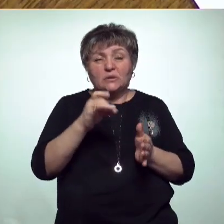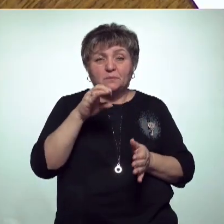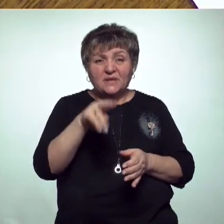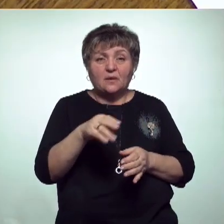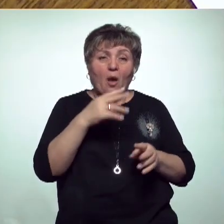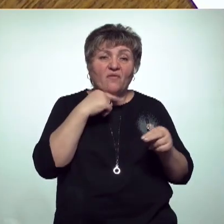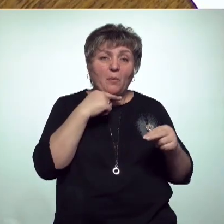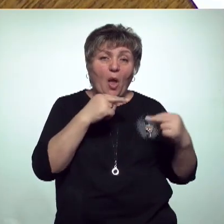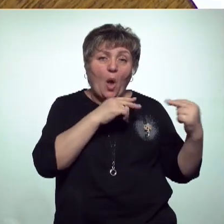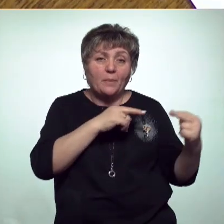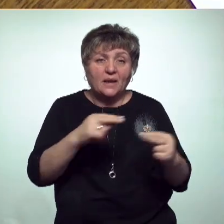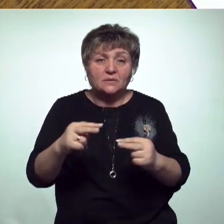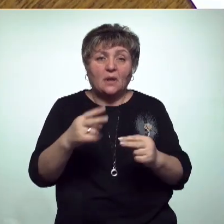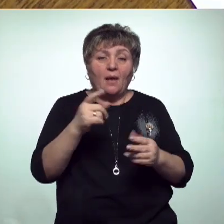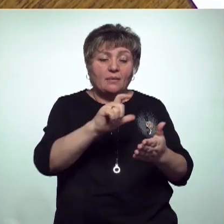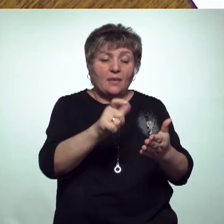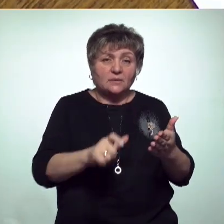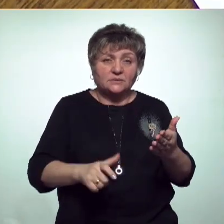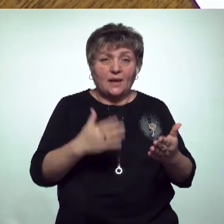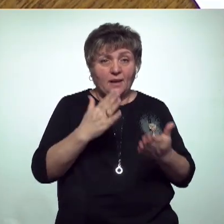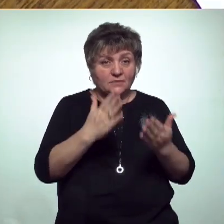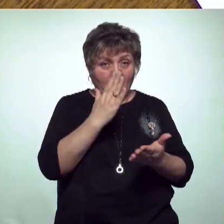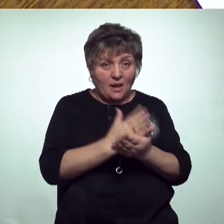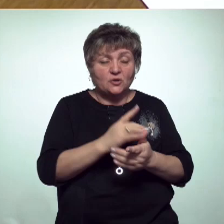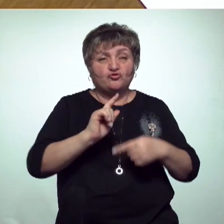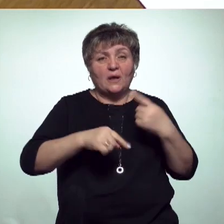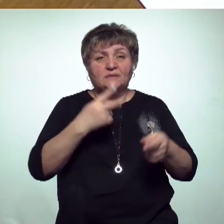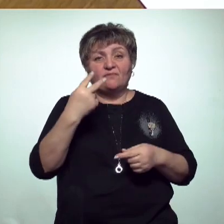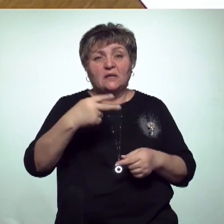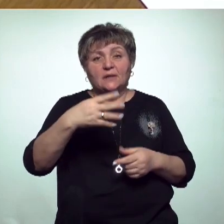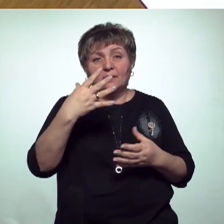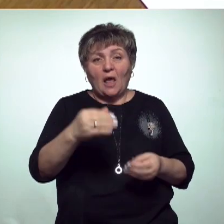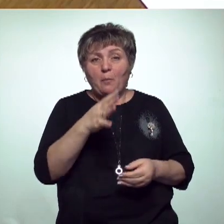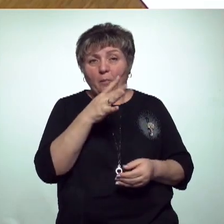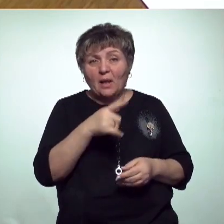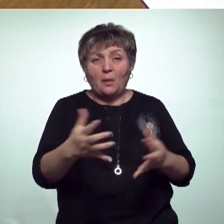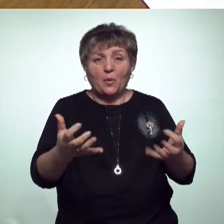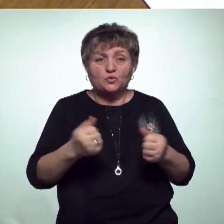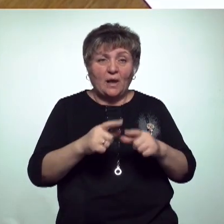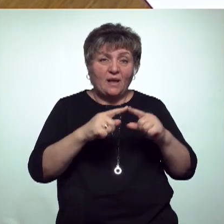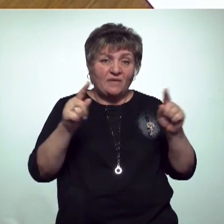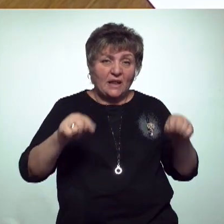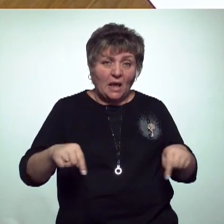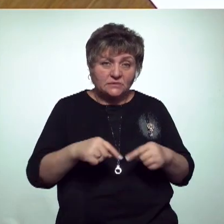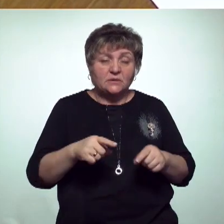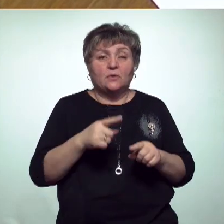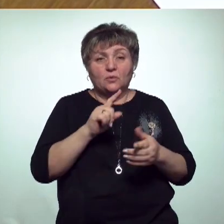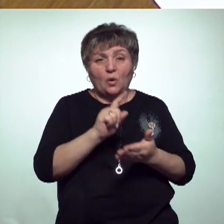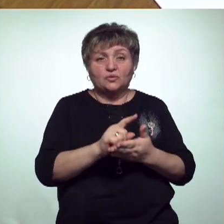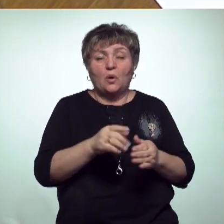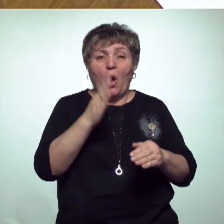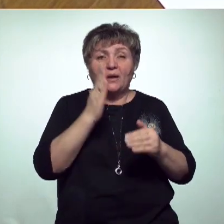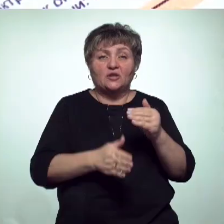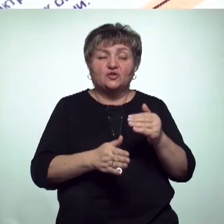обратить внимание на подобный текст. Если он есть, значит клиент через 20 дней с момента получения квитанции может быть ограничен от энергоресурса.